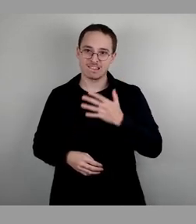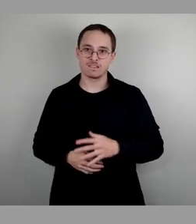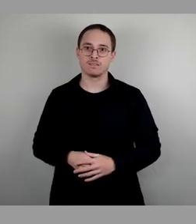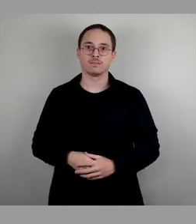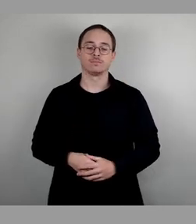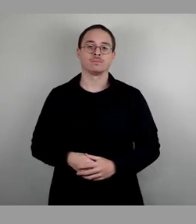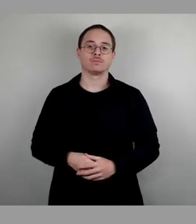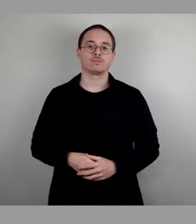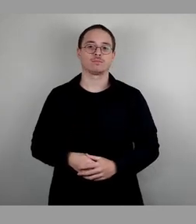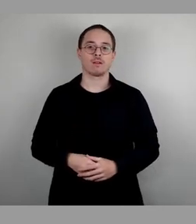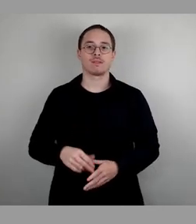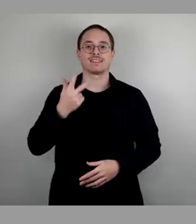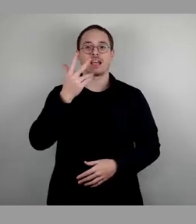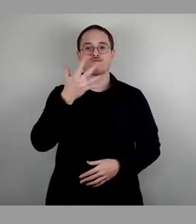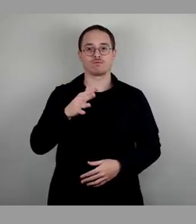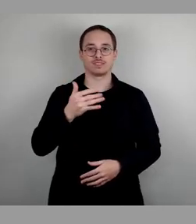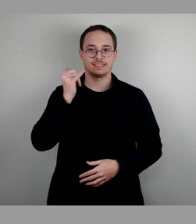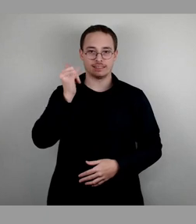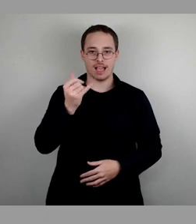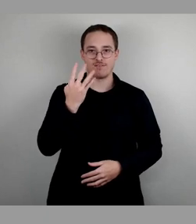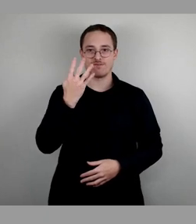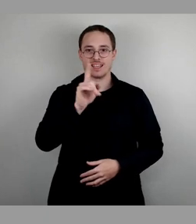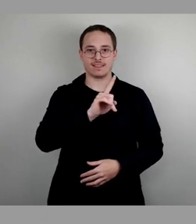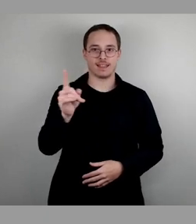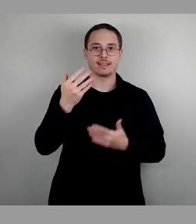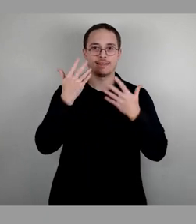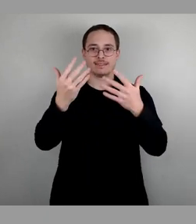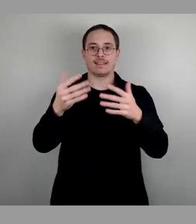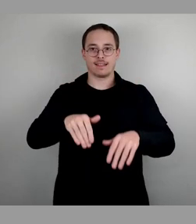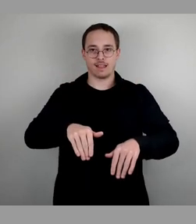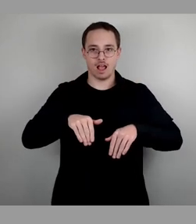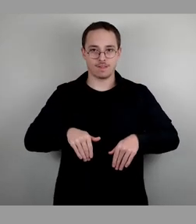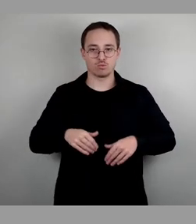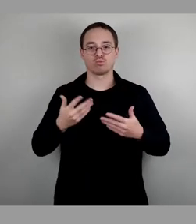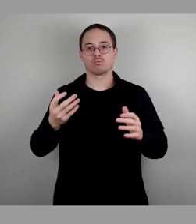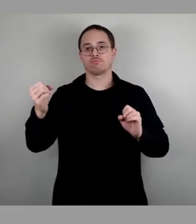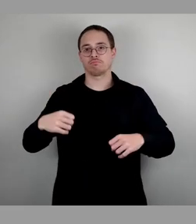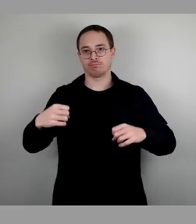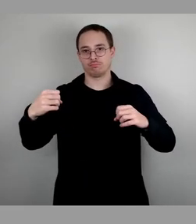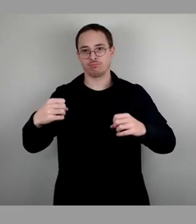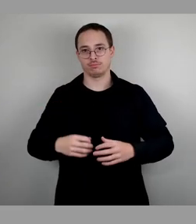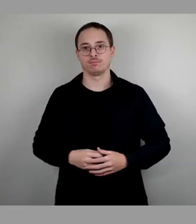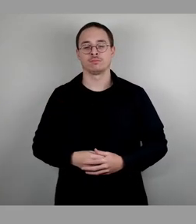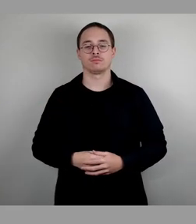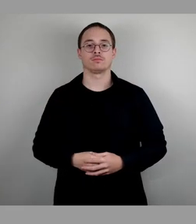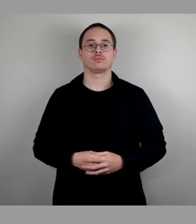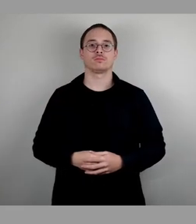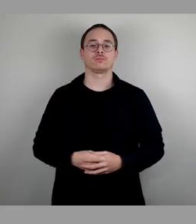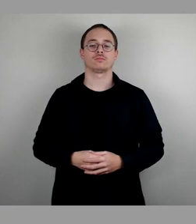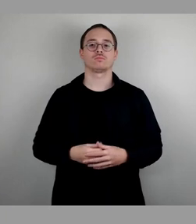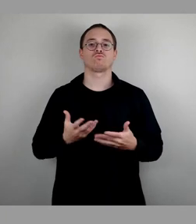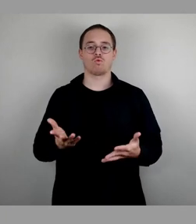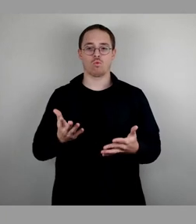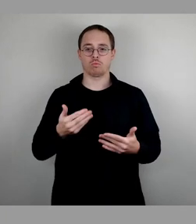Okay, 53 Ja, 4 Nein, 10 Enthaltung, so mehrheitlich beschlossen. wer die so geänderte Vorlage oder den